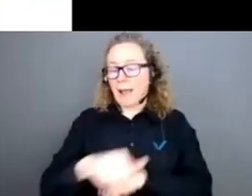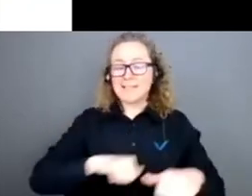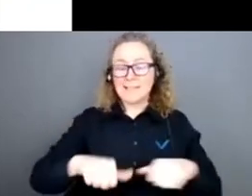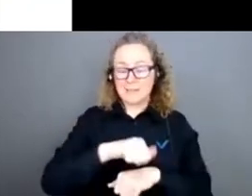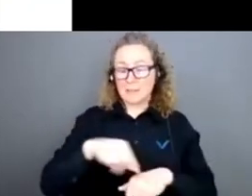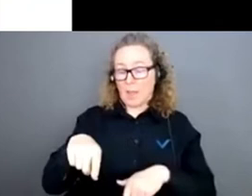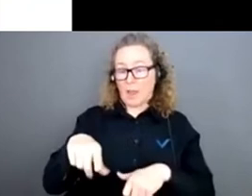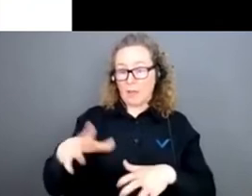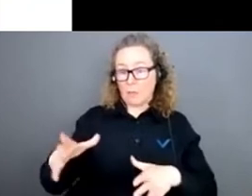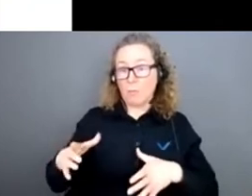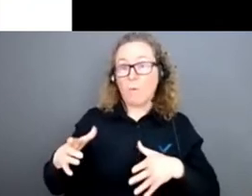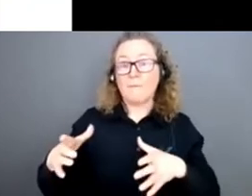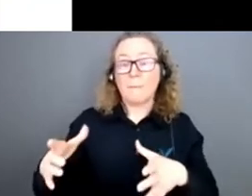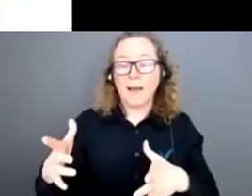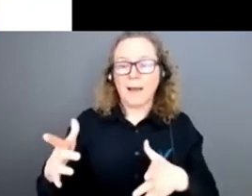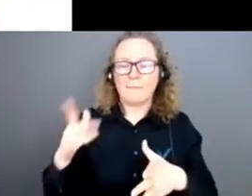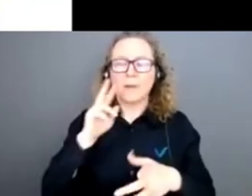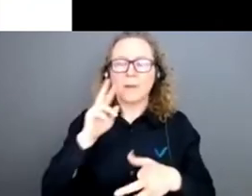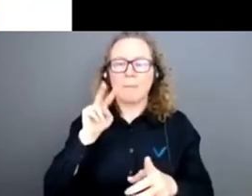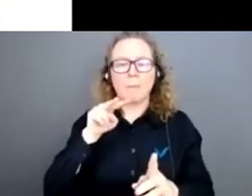est tournée vers la cause animale.